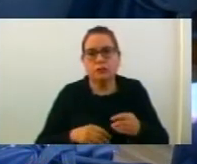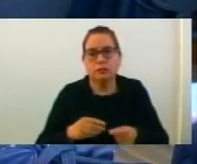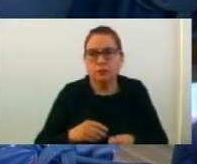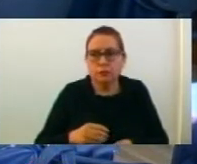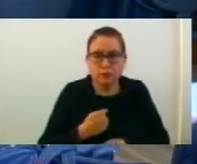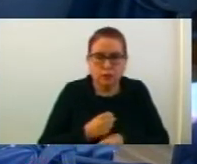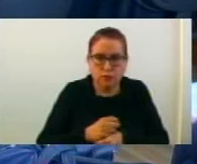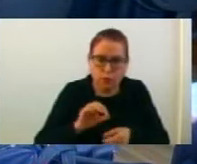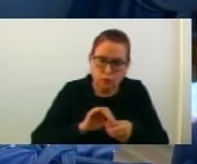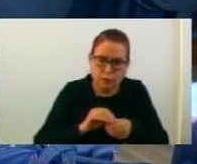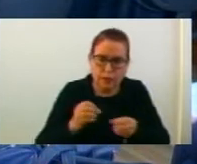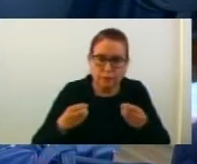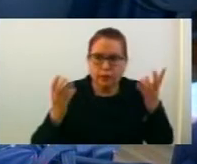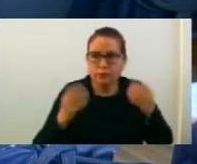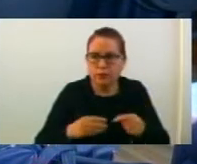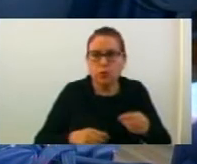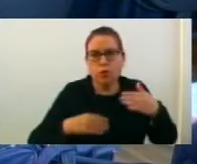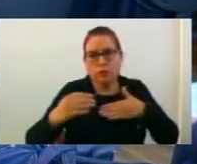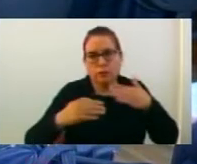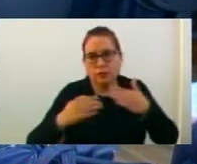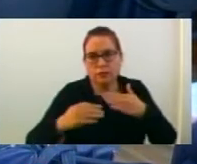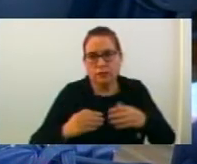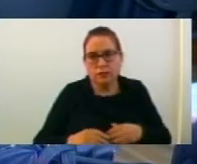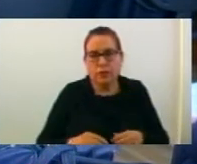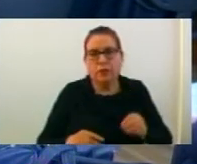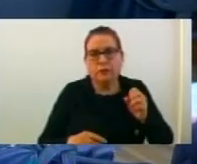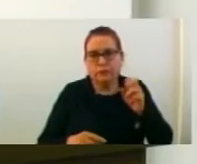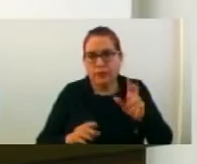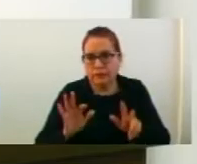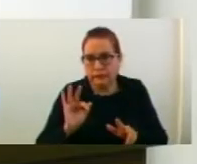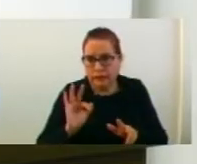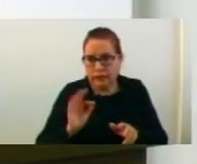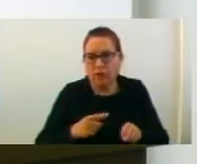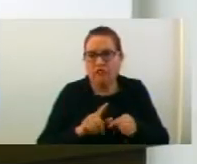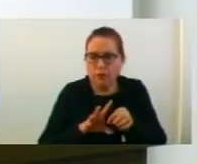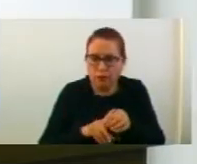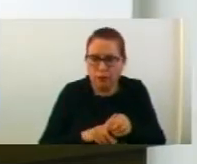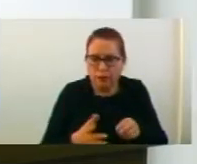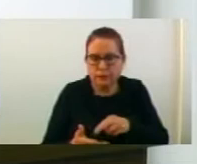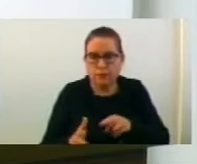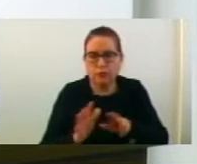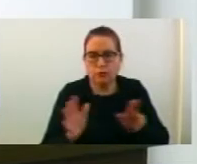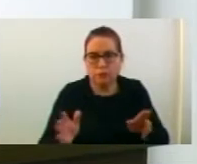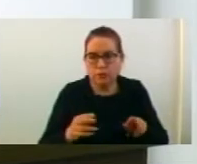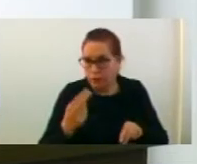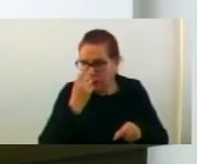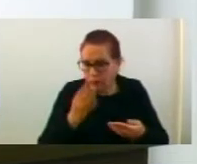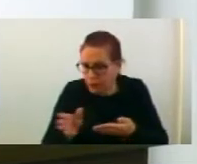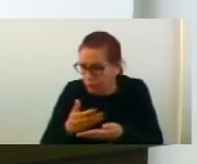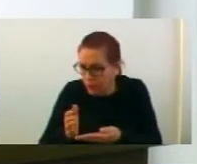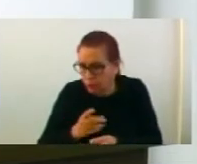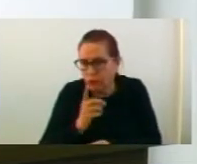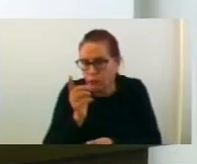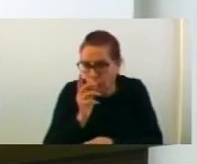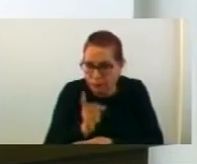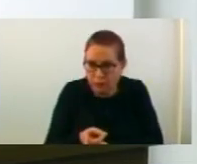Защита на Животната, Средина и Природата на седницата ще се одржа на 23 феврари 2018 година. ги разгледа предложените одлуки